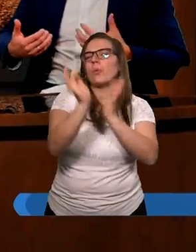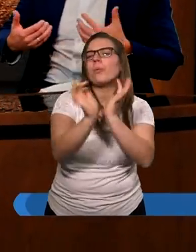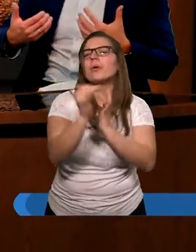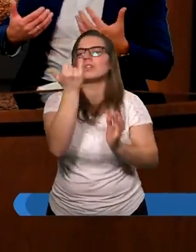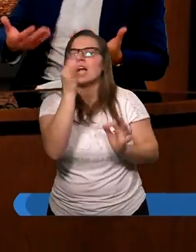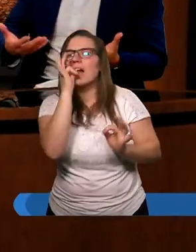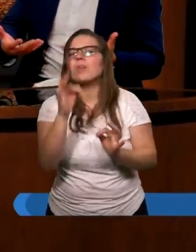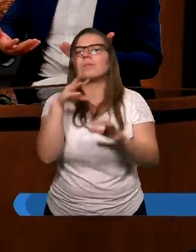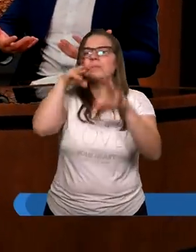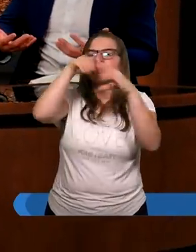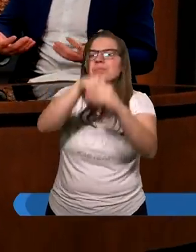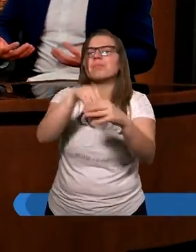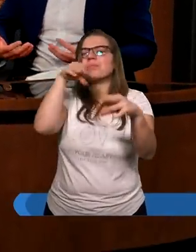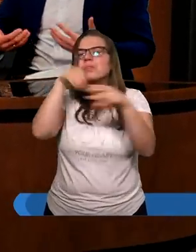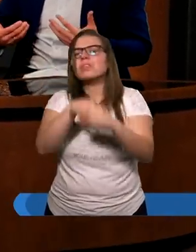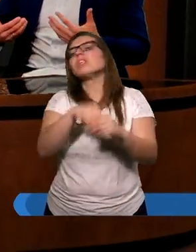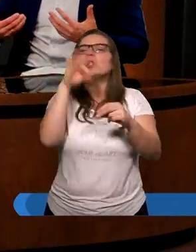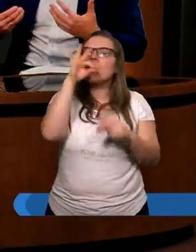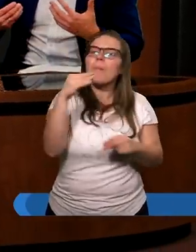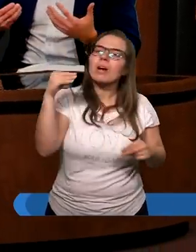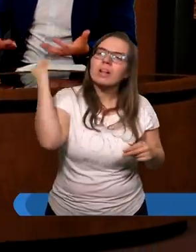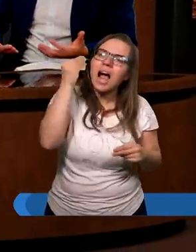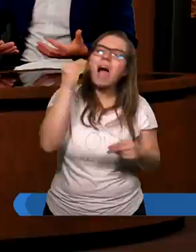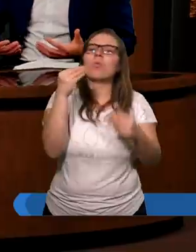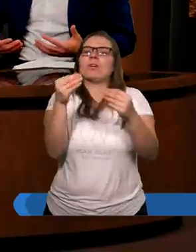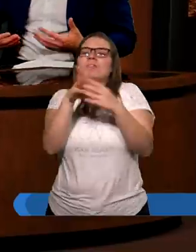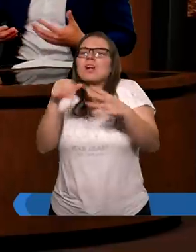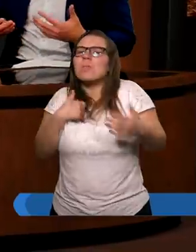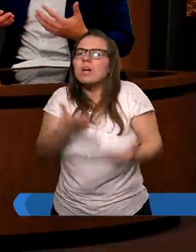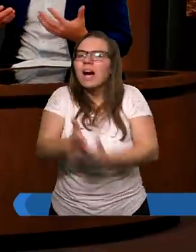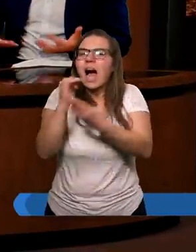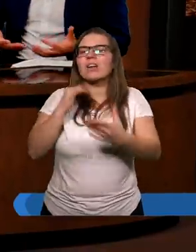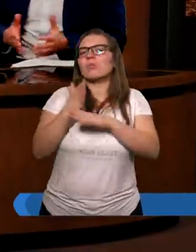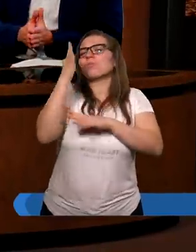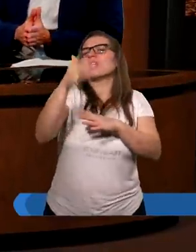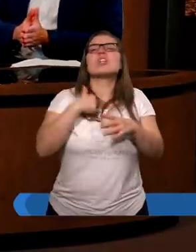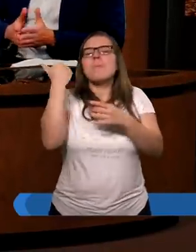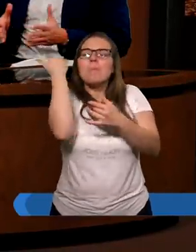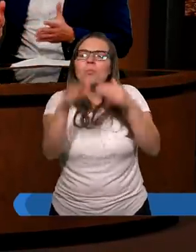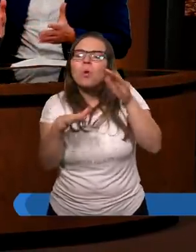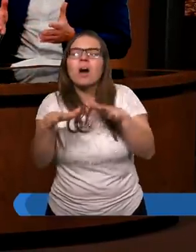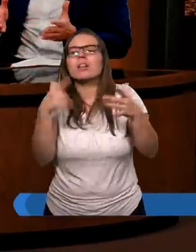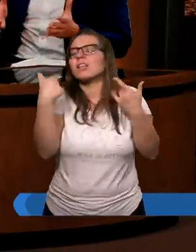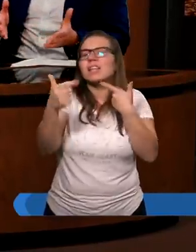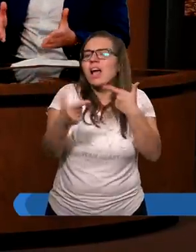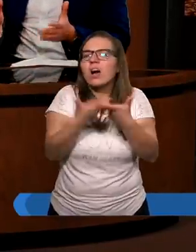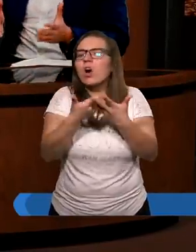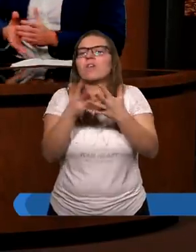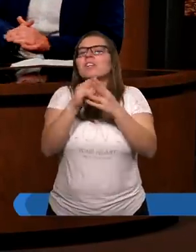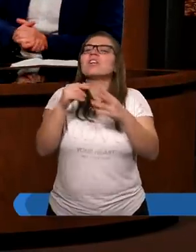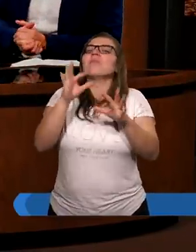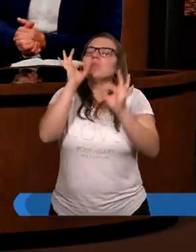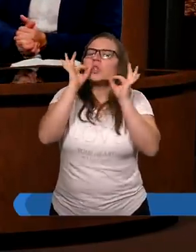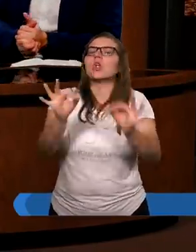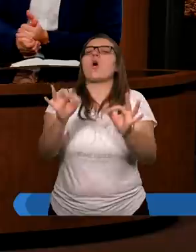to starają się im wpoić dobre nauki, aby one sobie w tym życiu radziły, aby nie popełniały błędów, aby żadna krzywda i